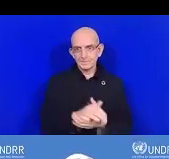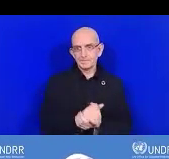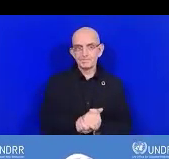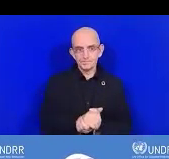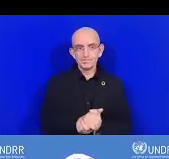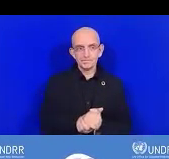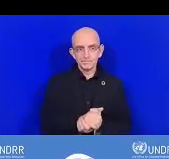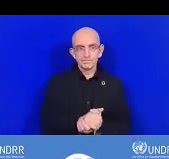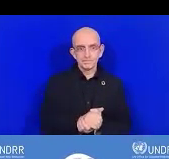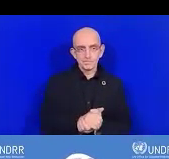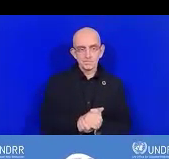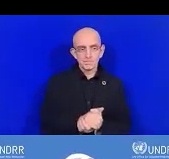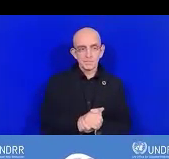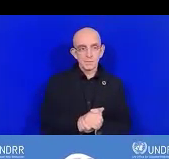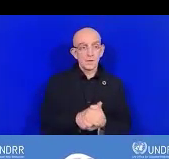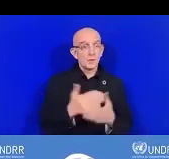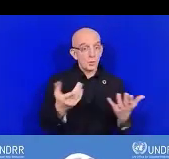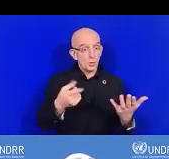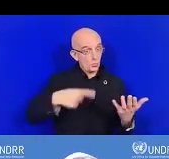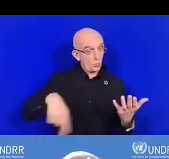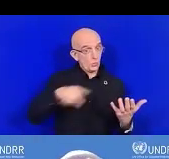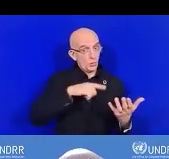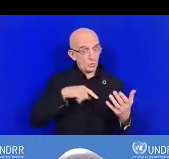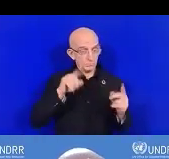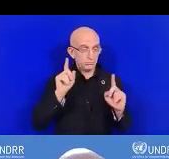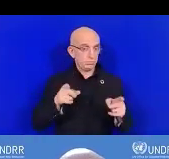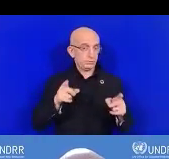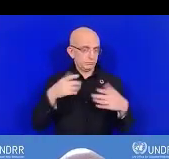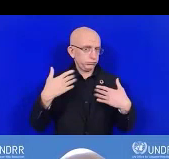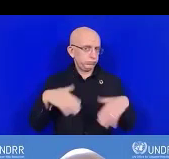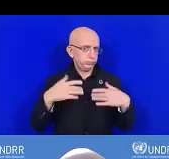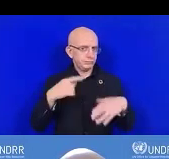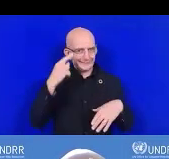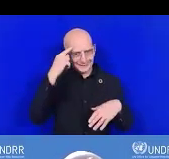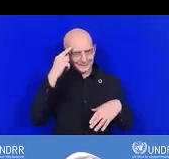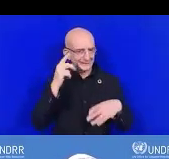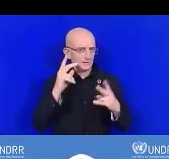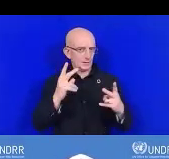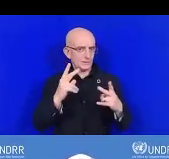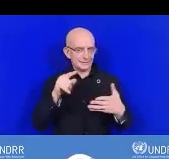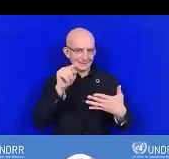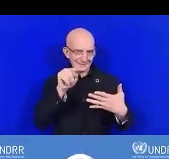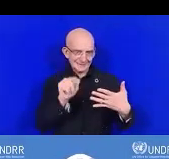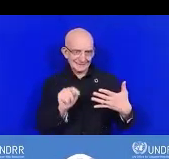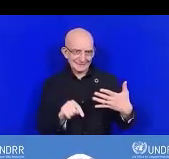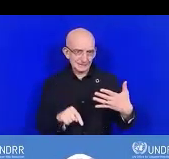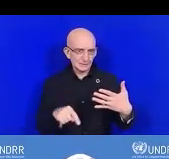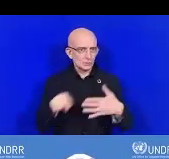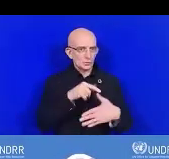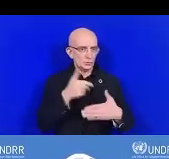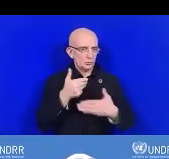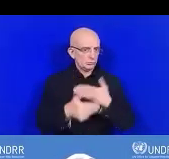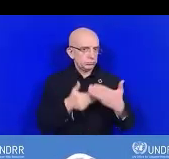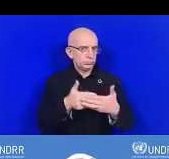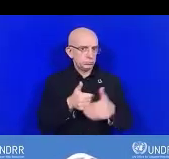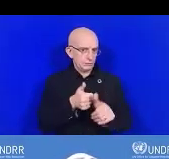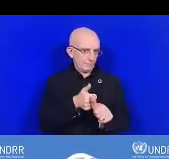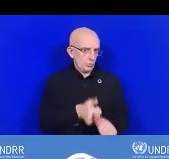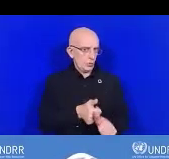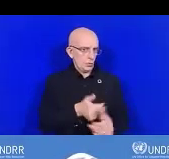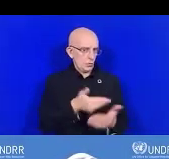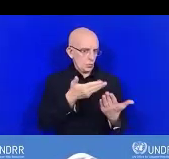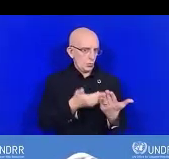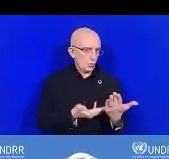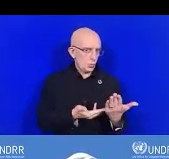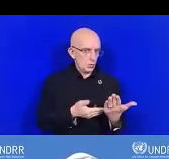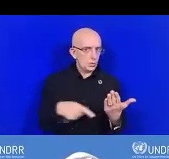Tout cela est important et nous devons suivre tous ces points lorsqu'on met en